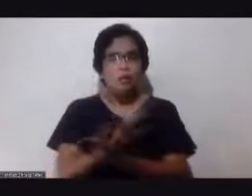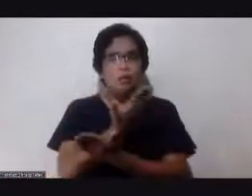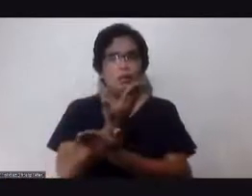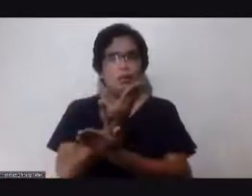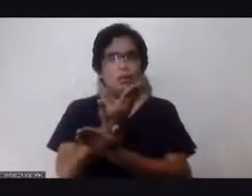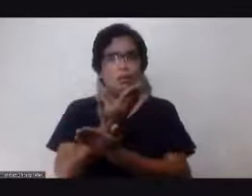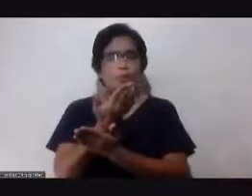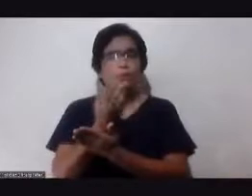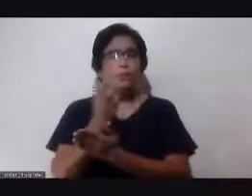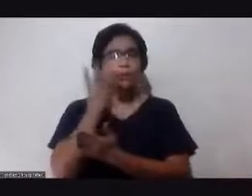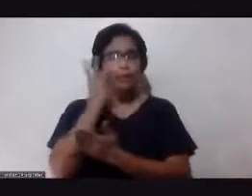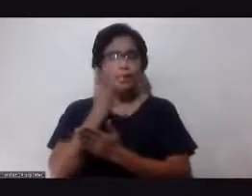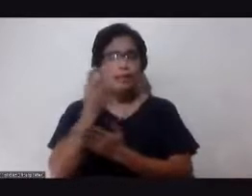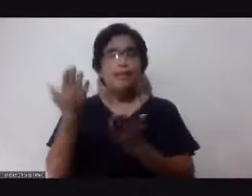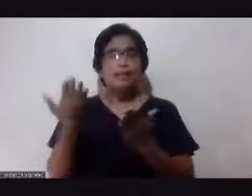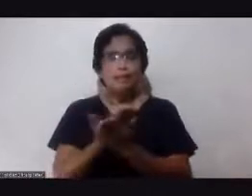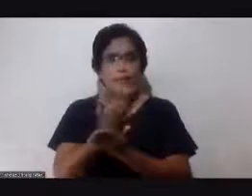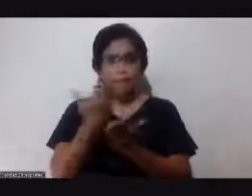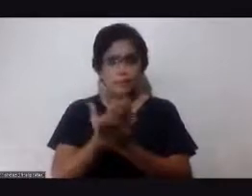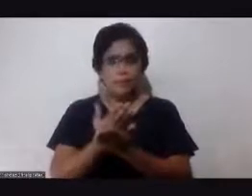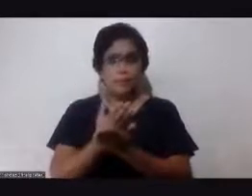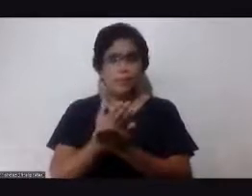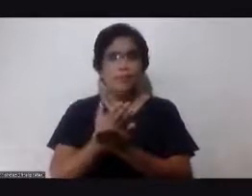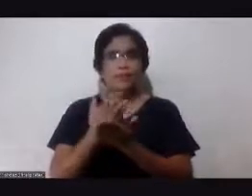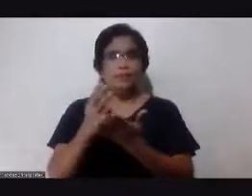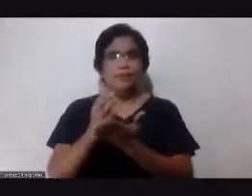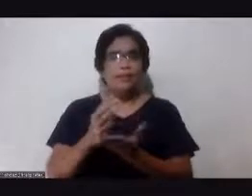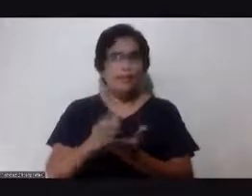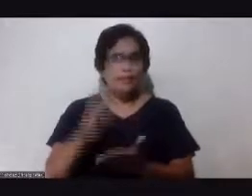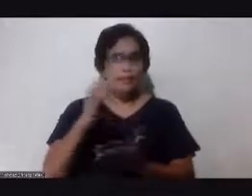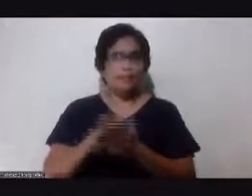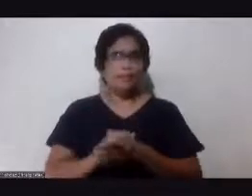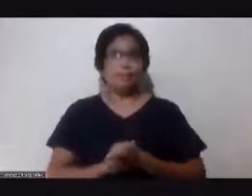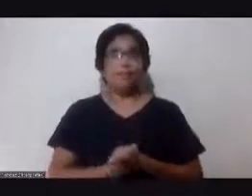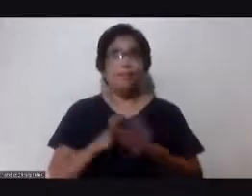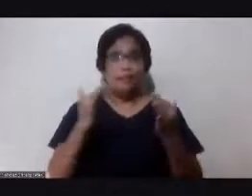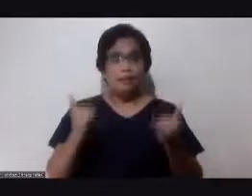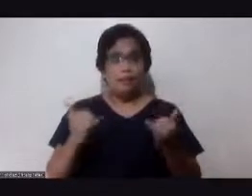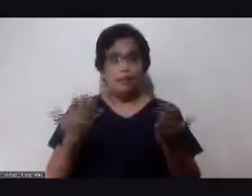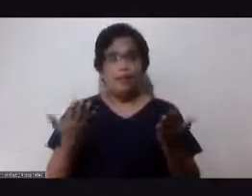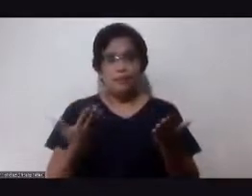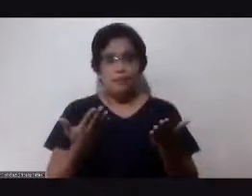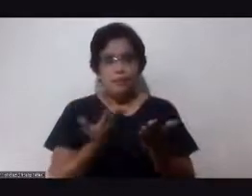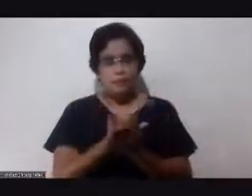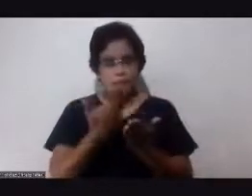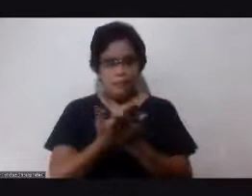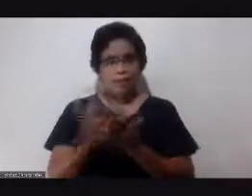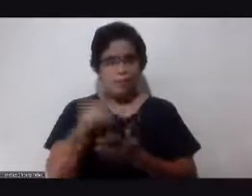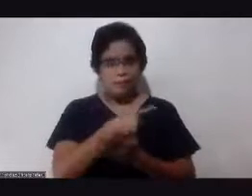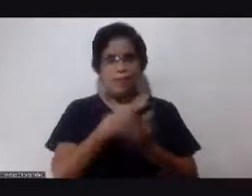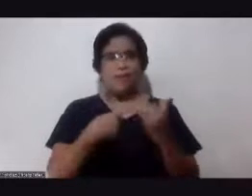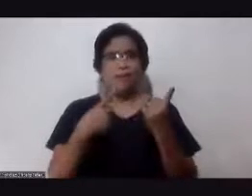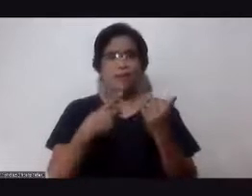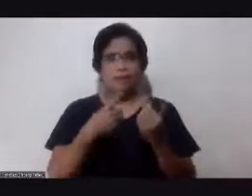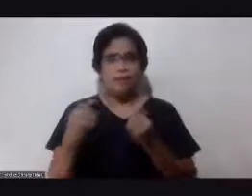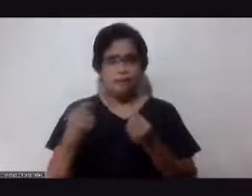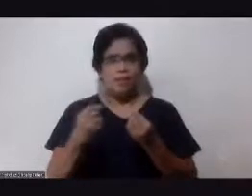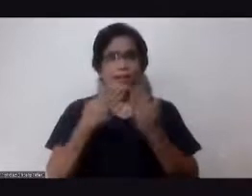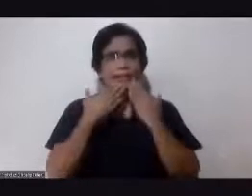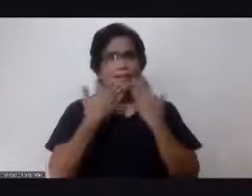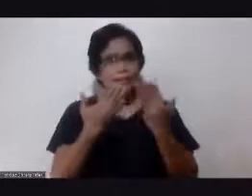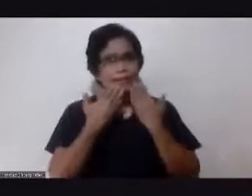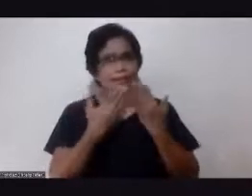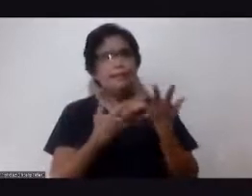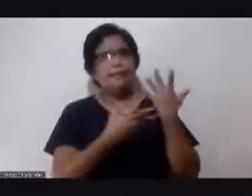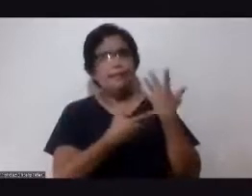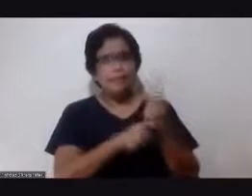sa bagong sisidlan. Kaya, ang pagbabagong ito ay kami ang gagawa, Panginoon. Salamat at sa iyong pagtitiwala.